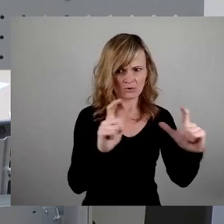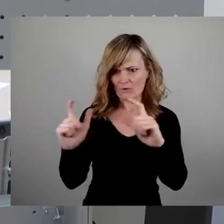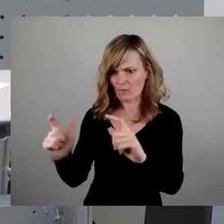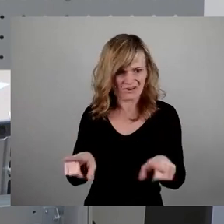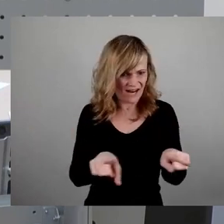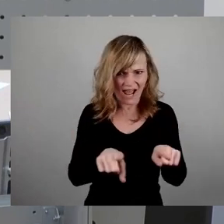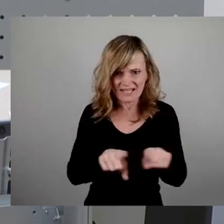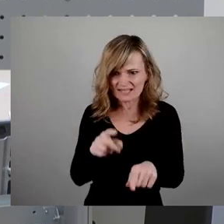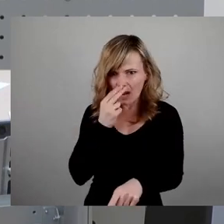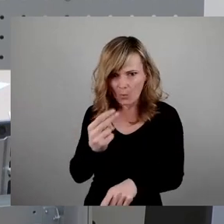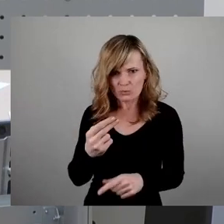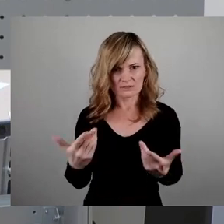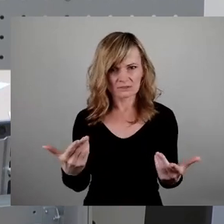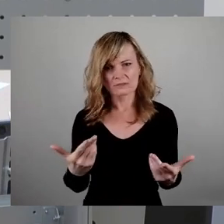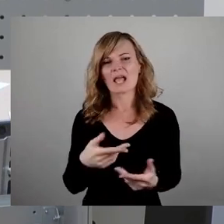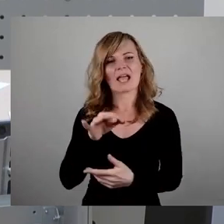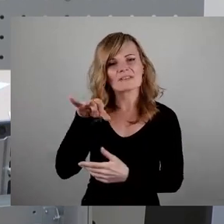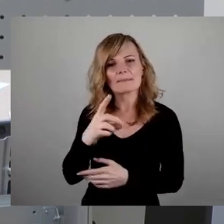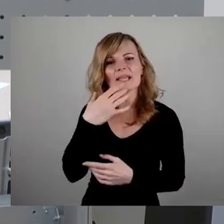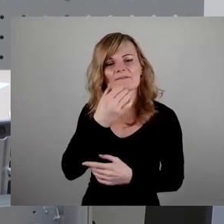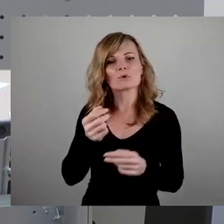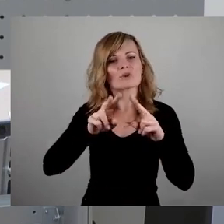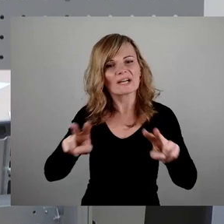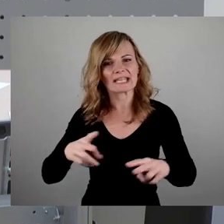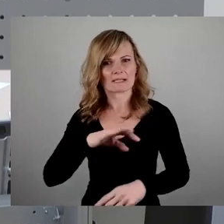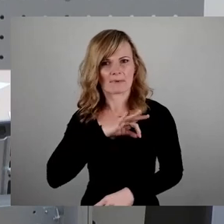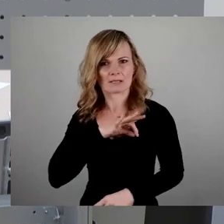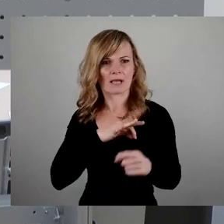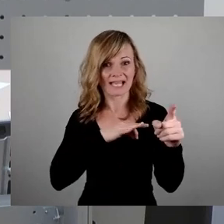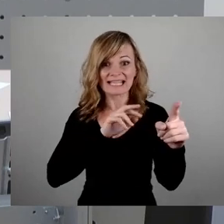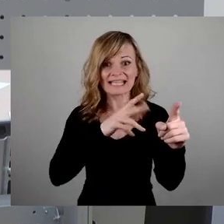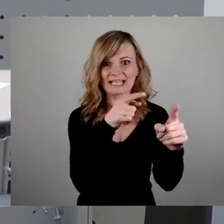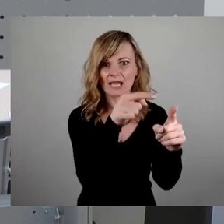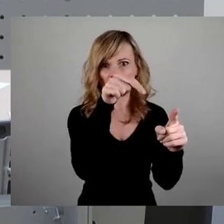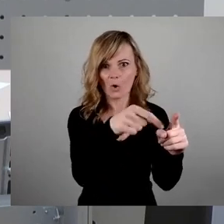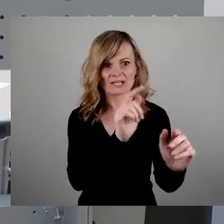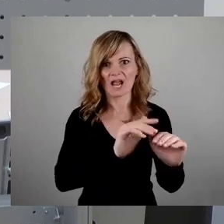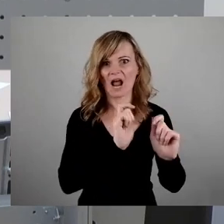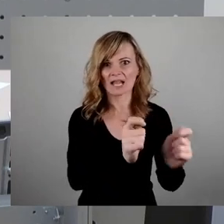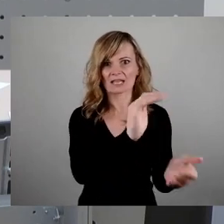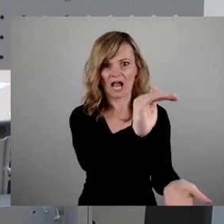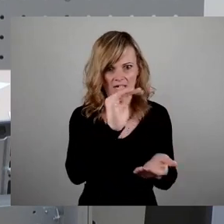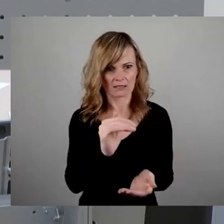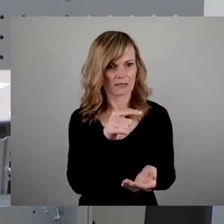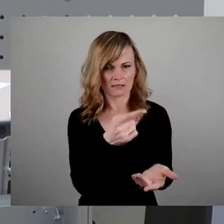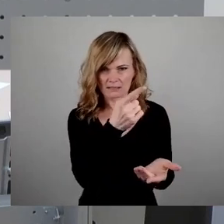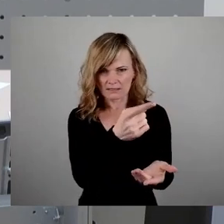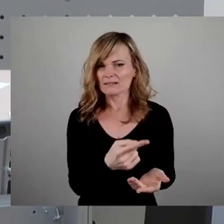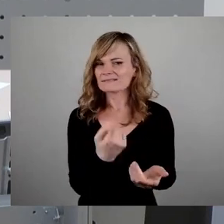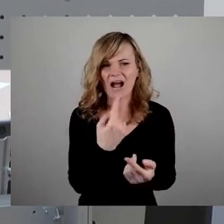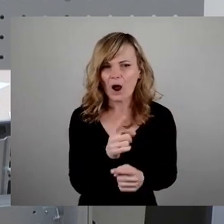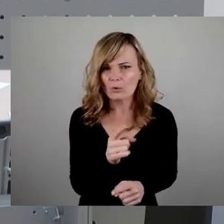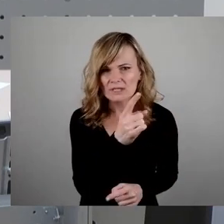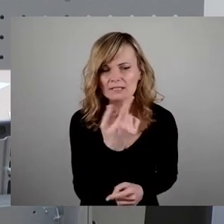AfD will so gern als Friedenspartei erscheinen. Das ist die Dritte, uns heute beschäftigt. Und doch ist sie es nicht. Eine vertiefte Betrachtung